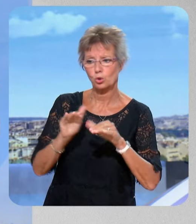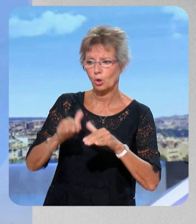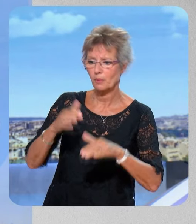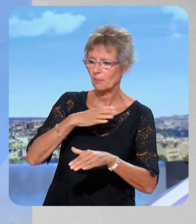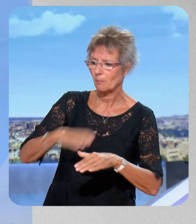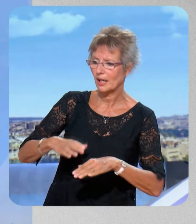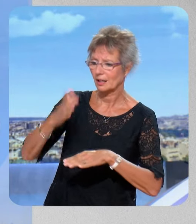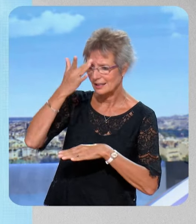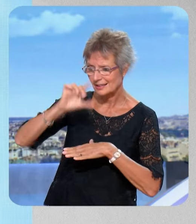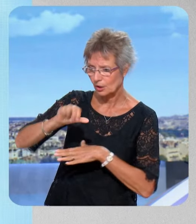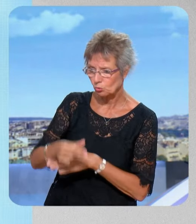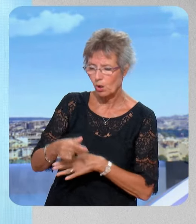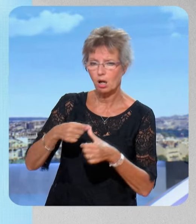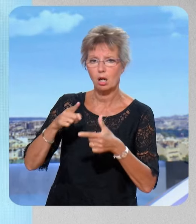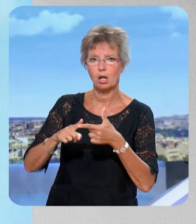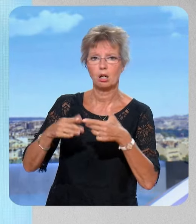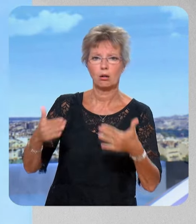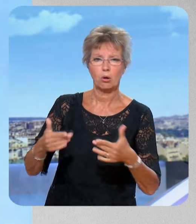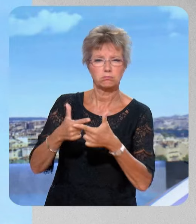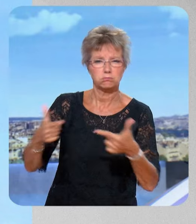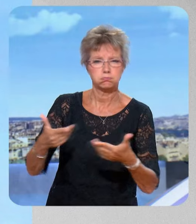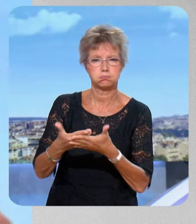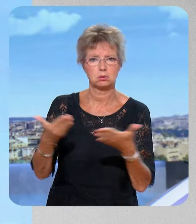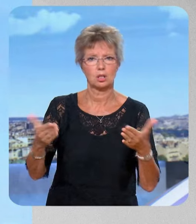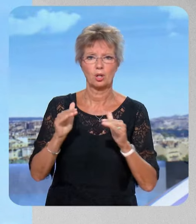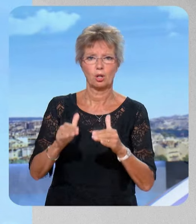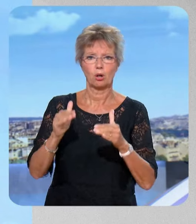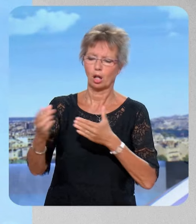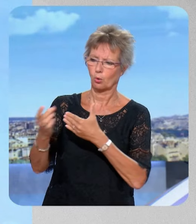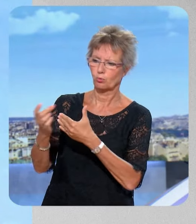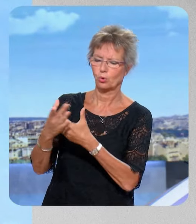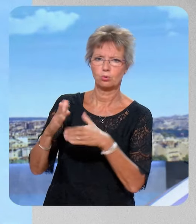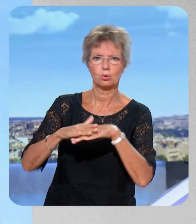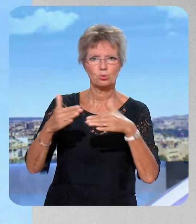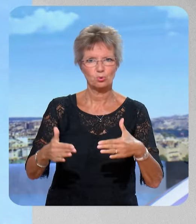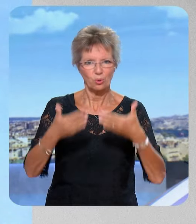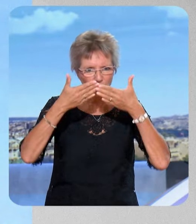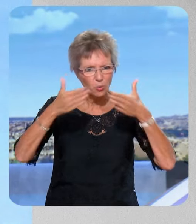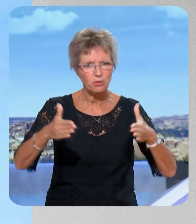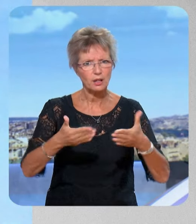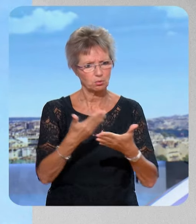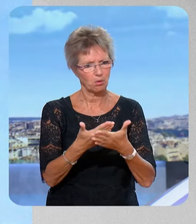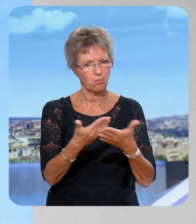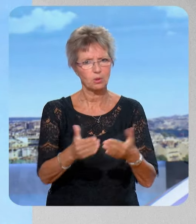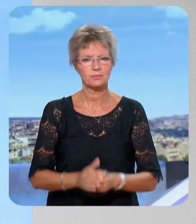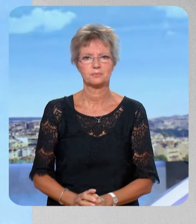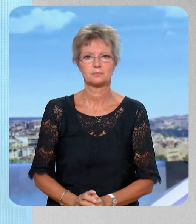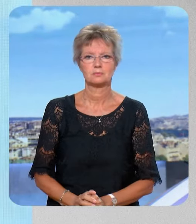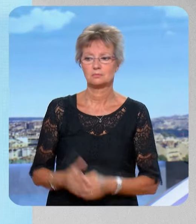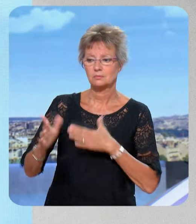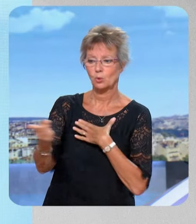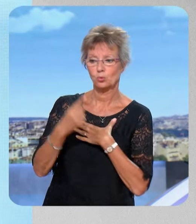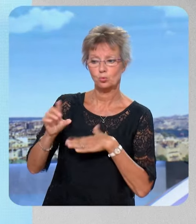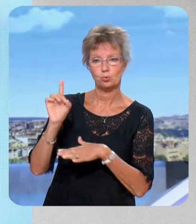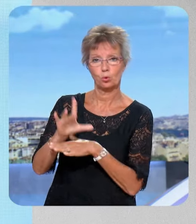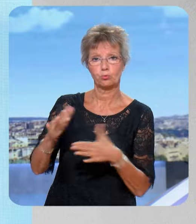de Saint-Ouen, également Olivier Le Folle. Est-ce que vous y voyez quand même, et qui ont tous refusé, un gage d'ouverture ? – Vous l'aviez dit, ils ont tous refusé.